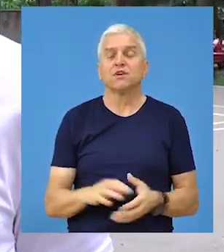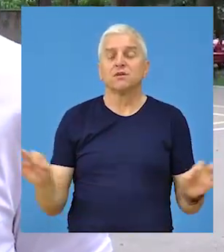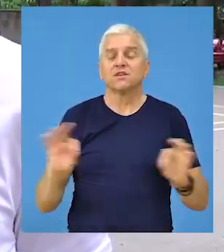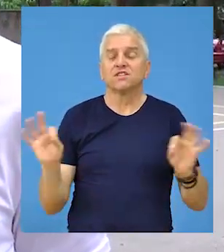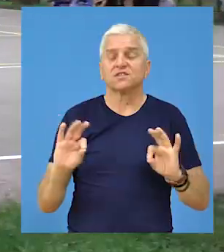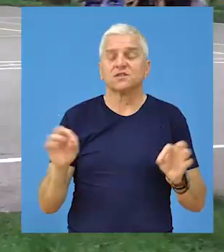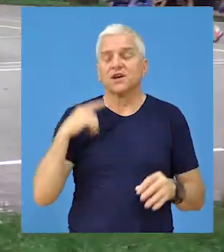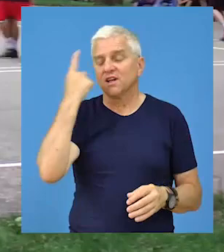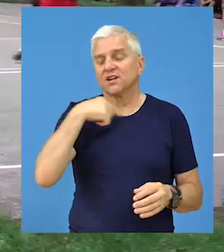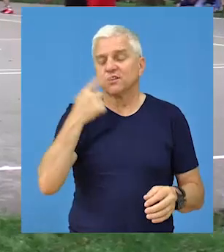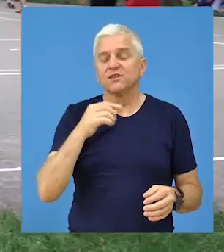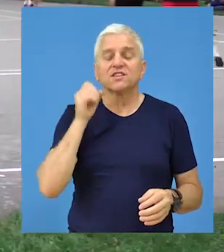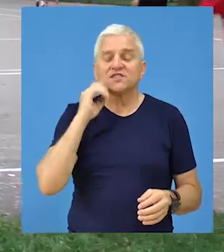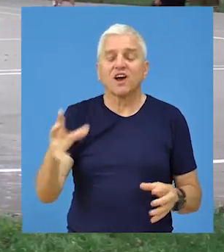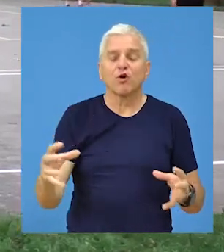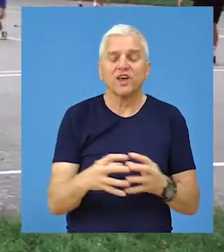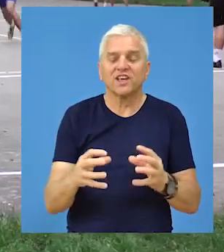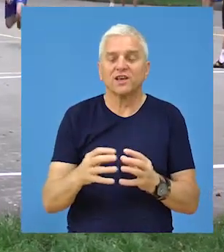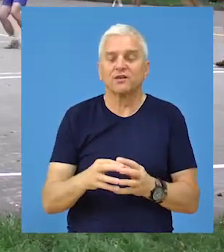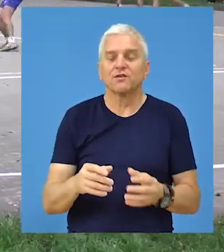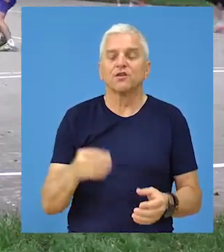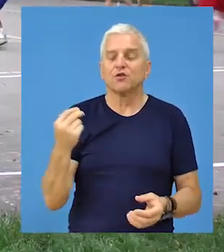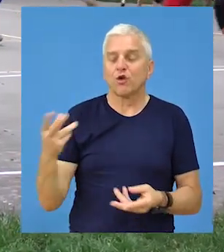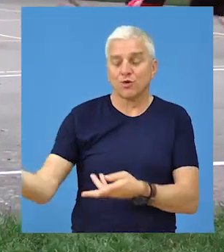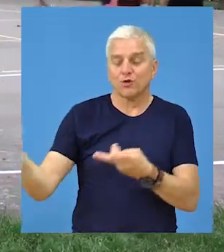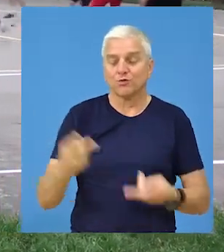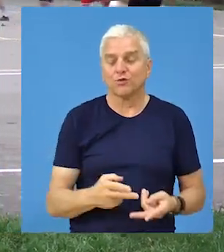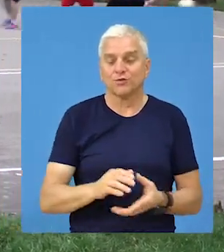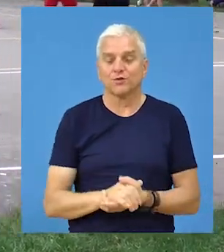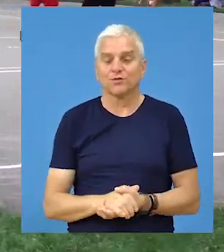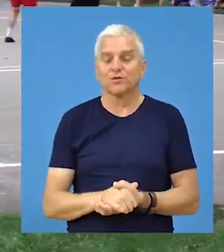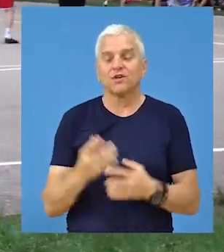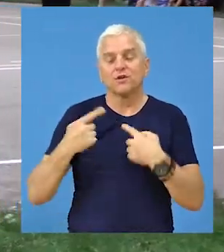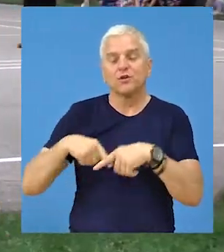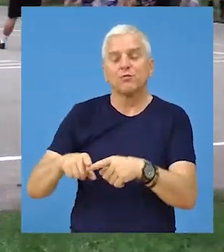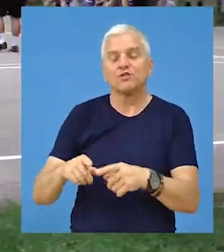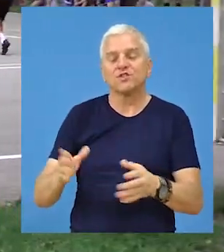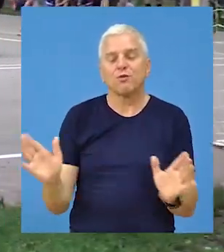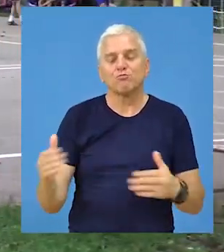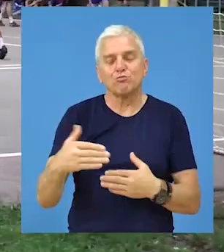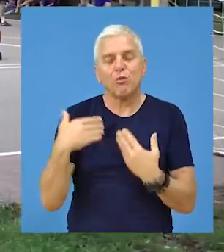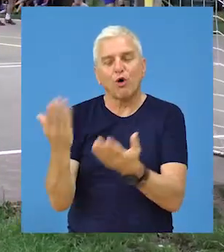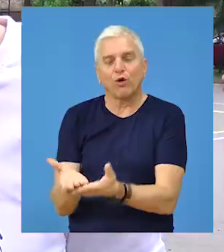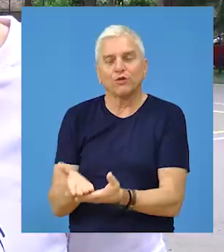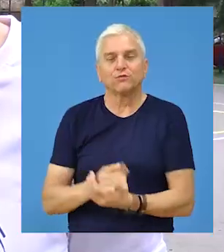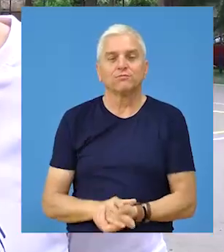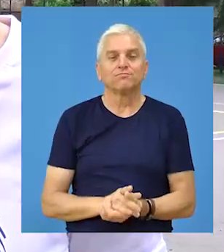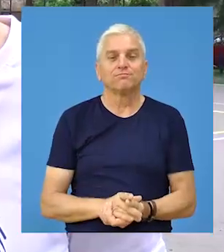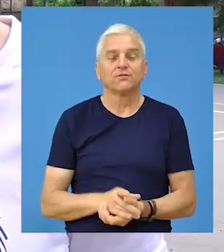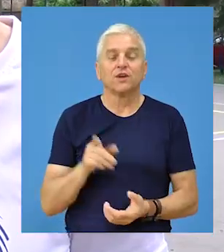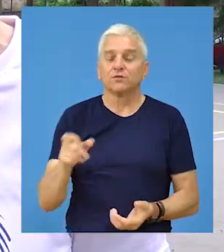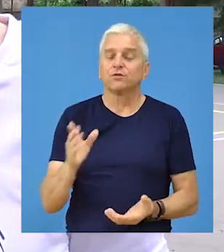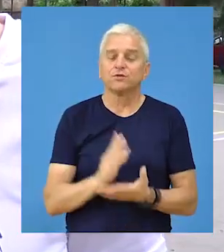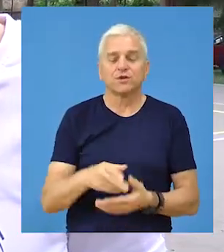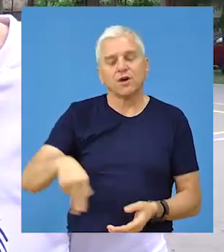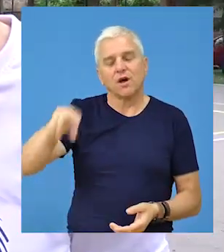spremam lično ja, svakoj ekipi za dobrodošlicu poseban poklon koji će, ajde da